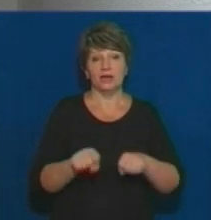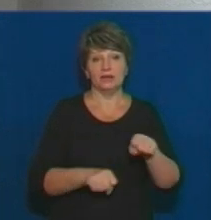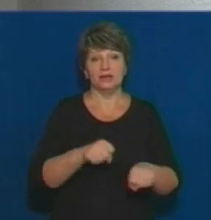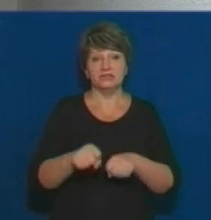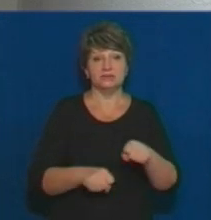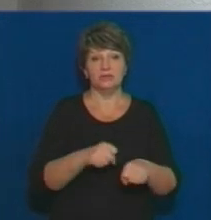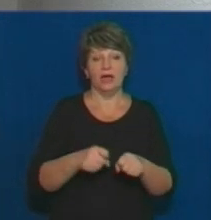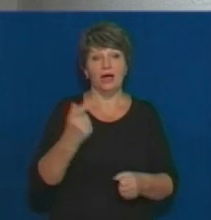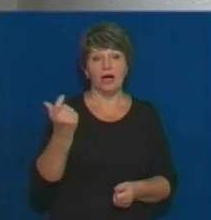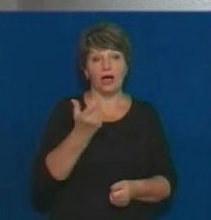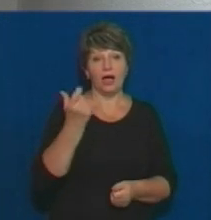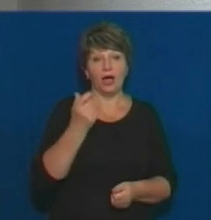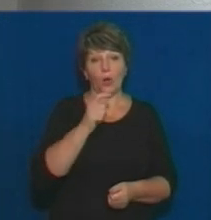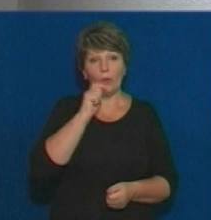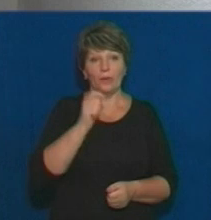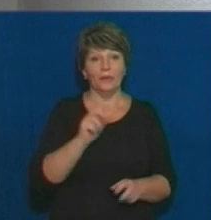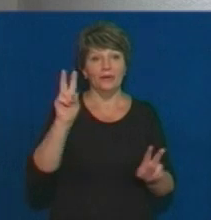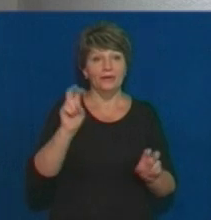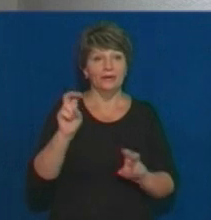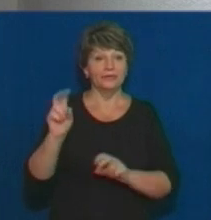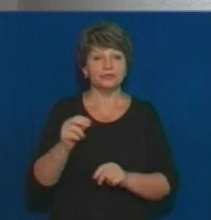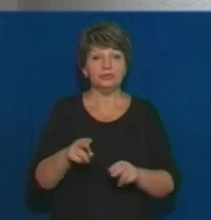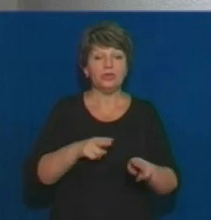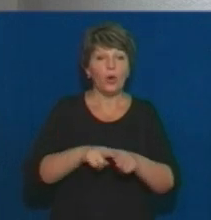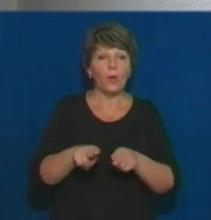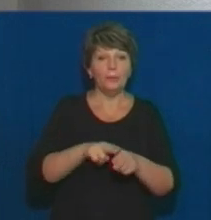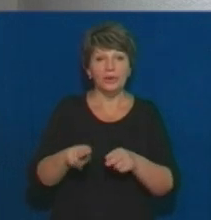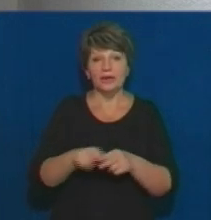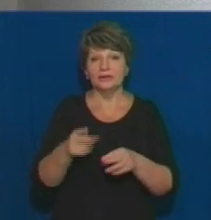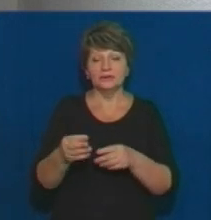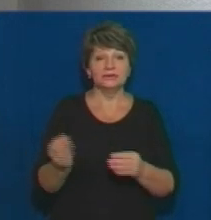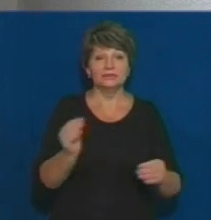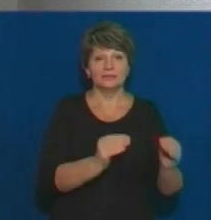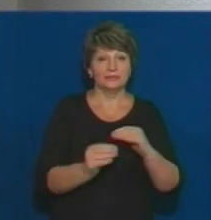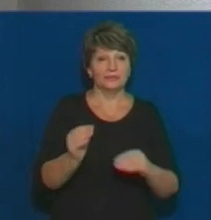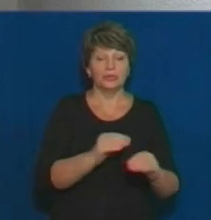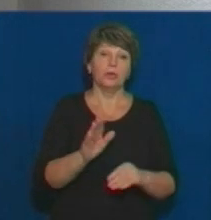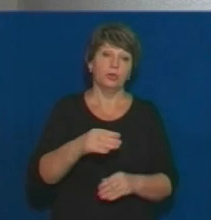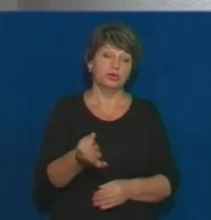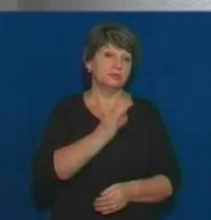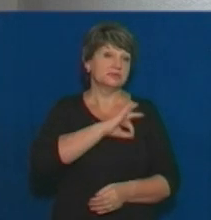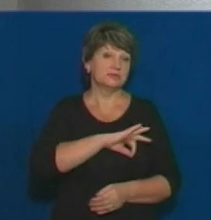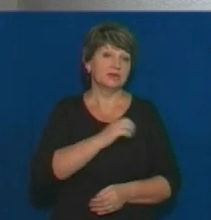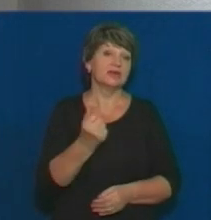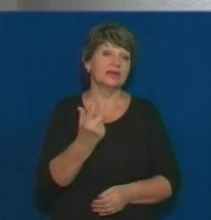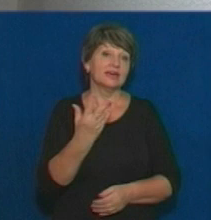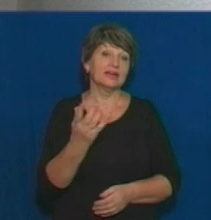велосипеда Харківської України, обпиляли все і таке інше. Потім ми застосували декілька